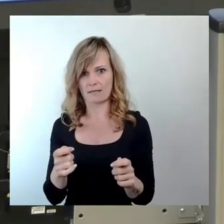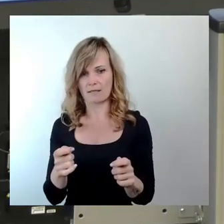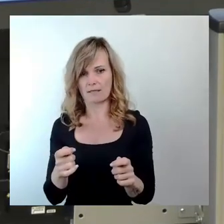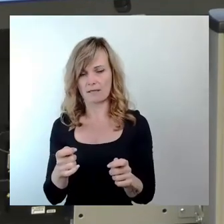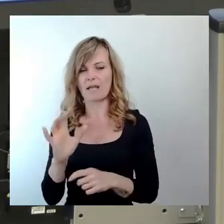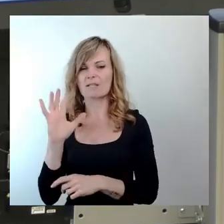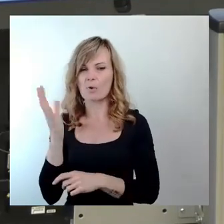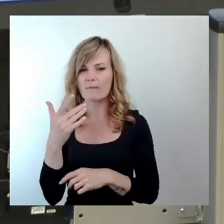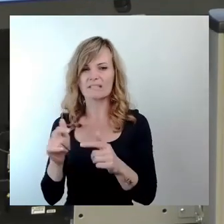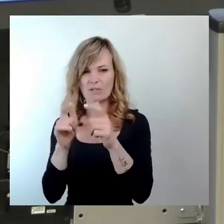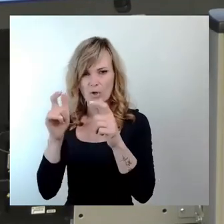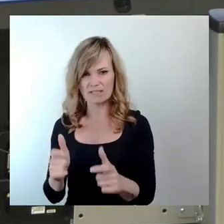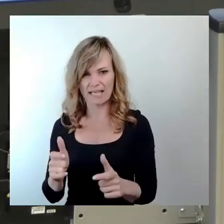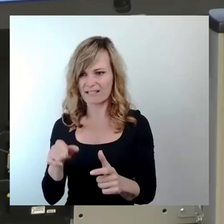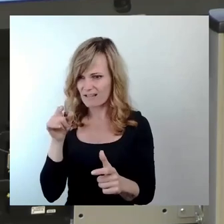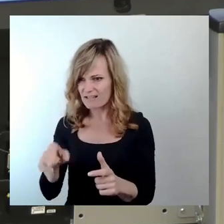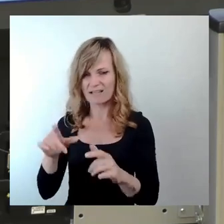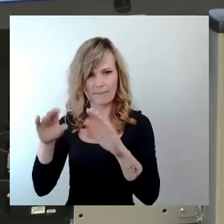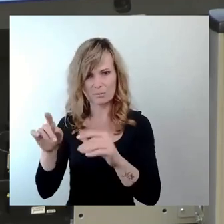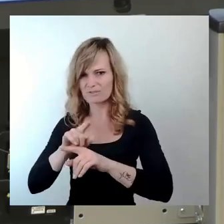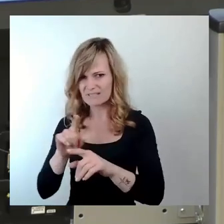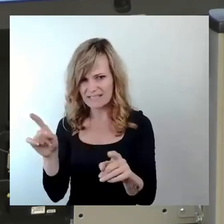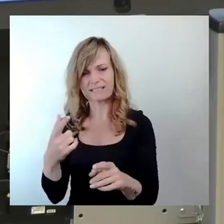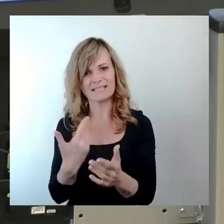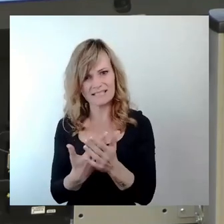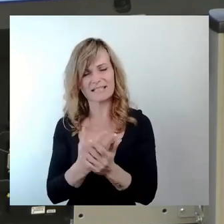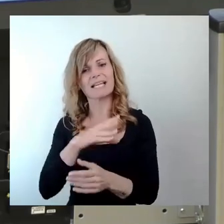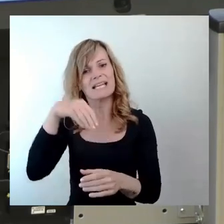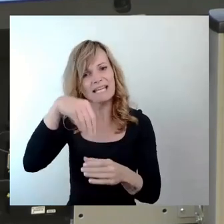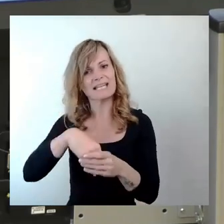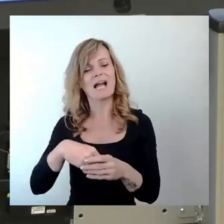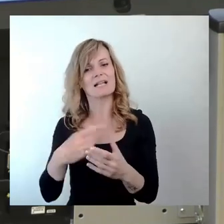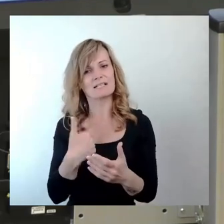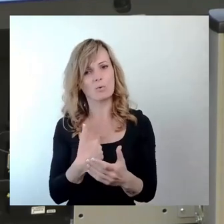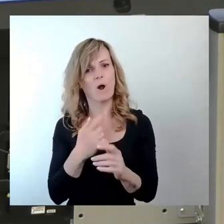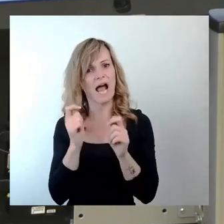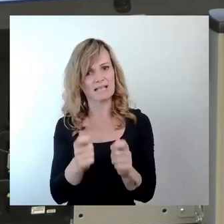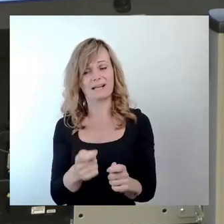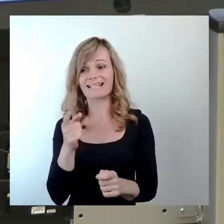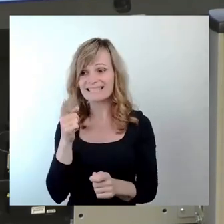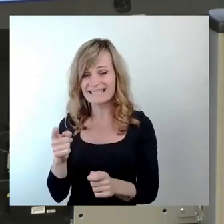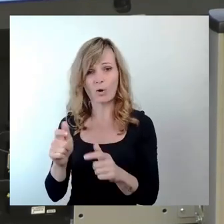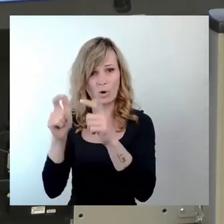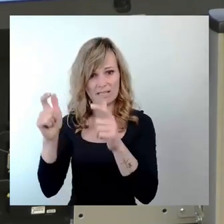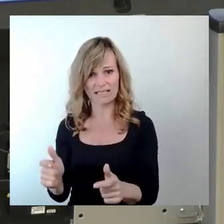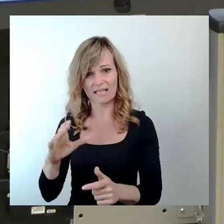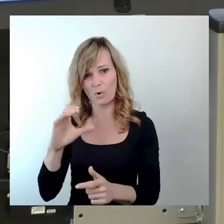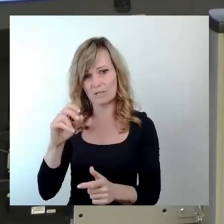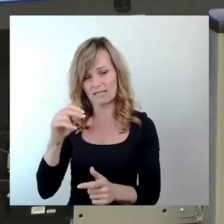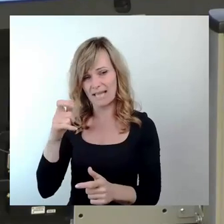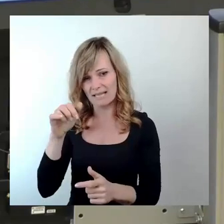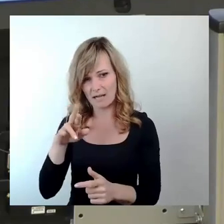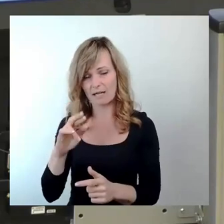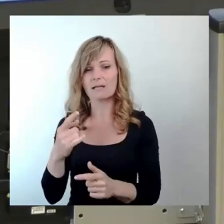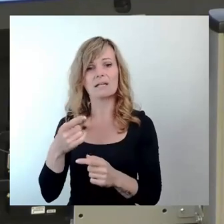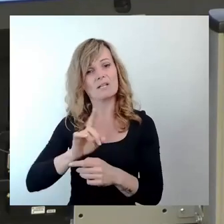erfolgt ist. Das ist Inhalt unseres Antrags, diese zur sofortigen Nutzung wieder zur Verfügung zu